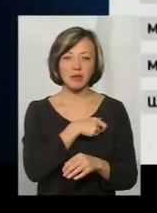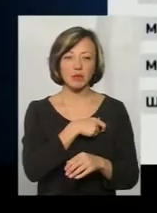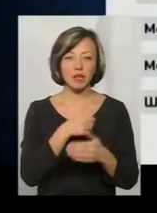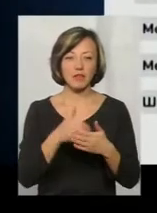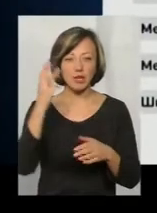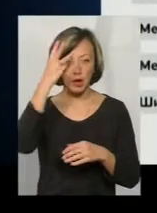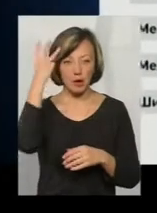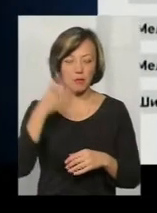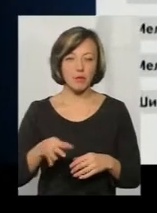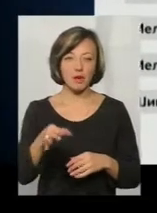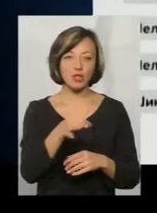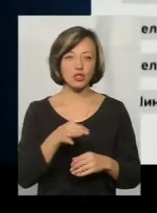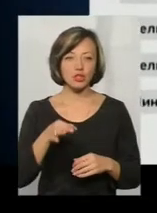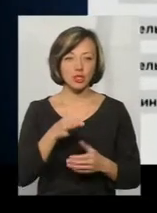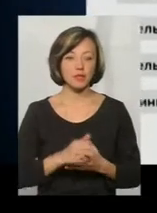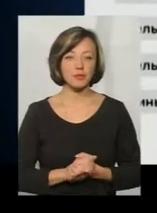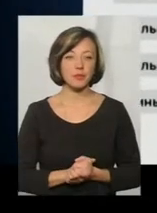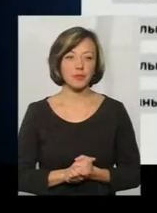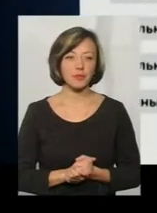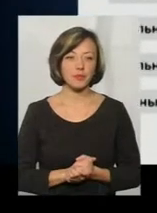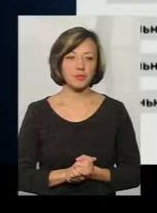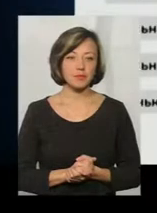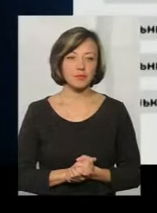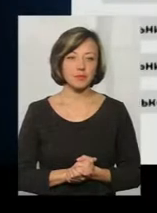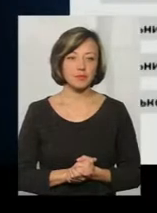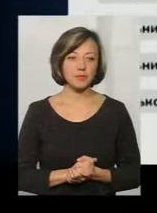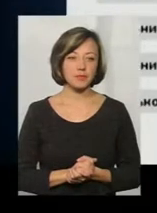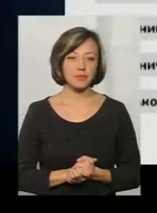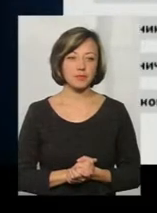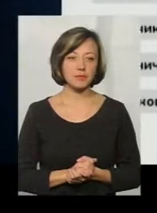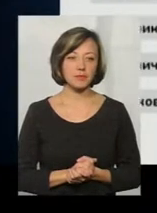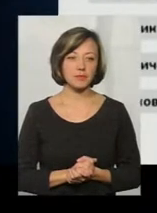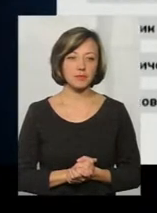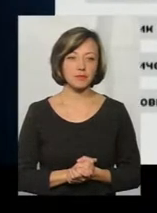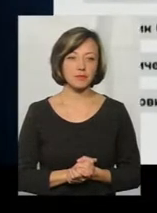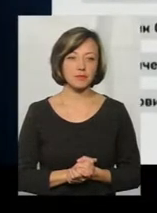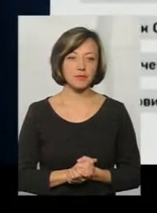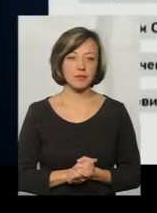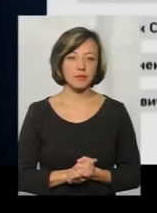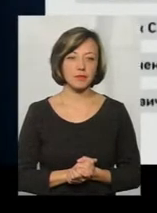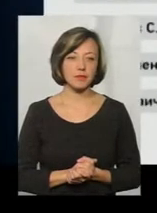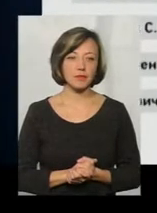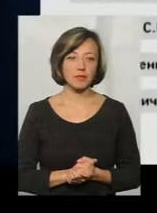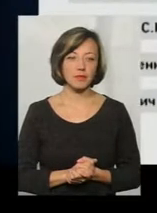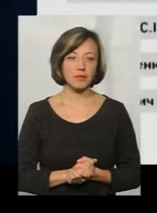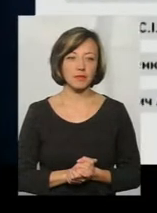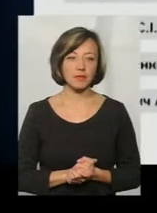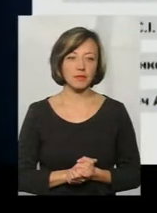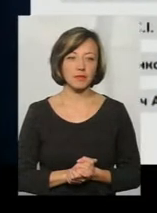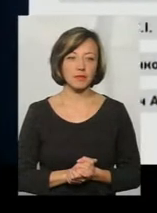представляють інтереси наших виборців. Тут, якщо говорити